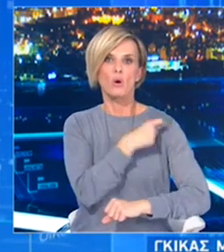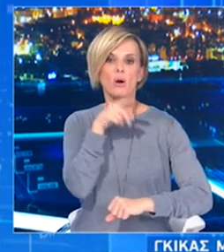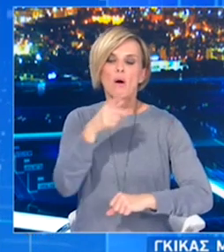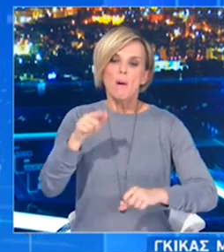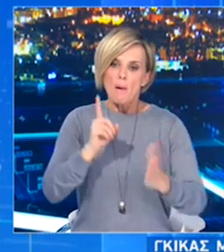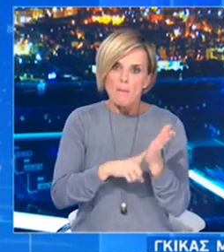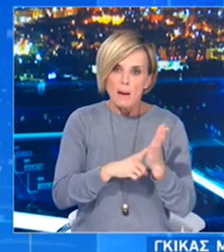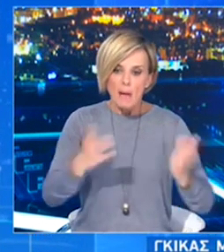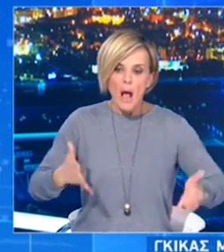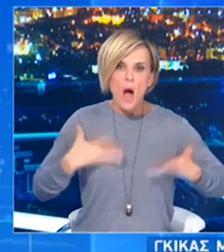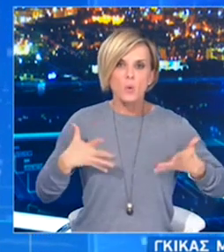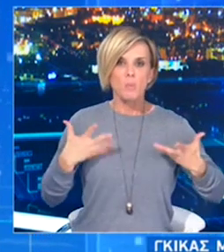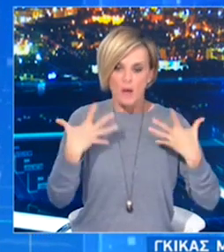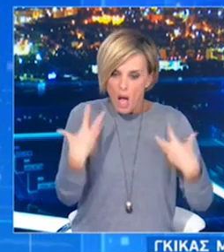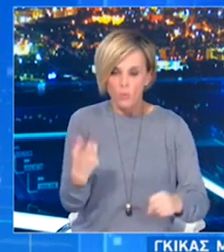αποψή μου.